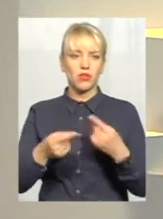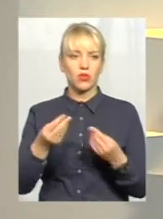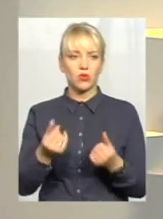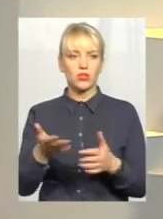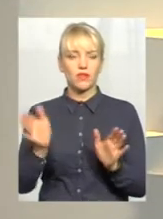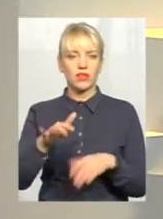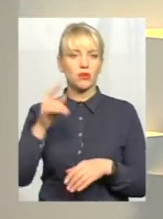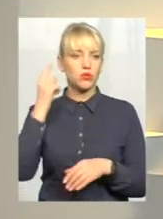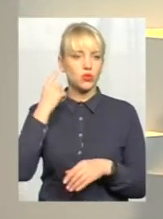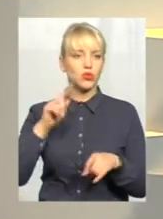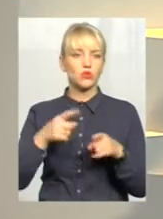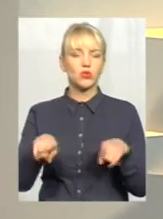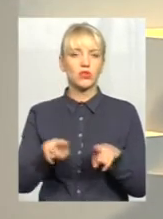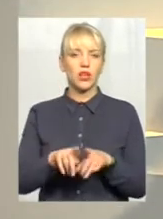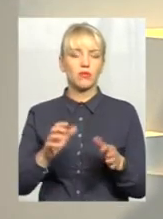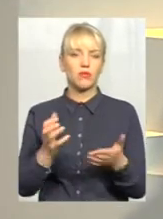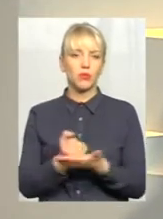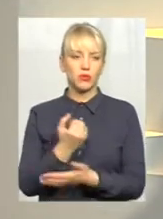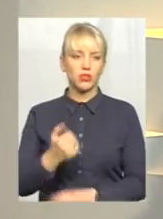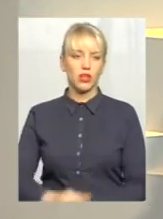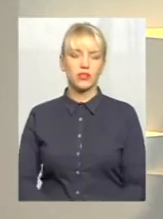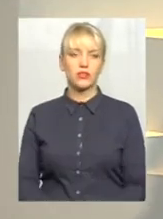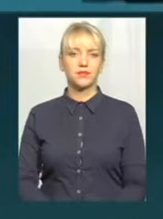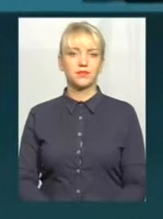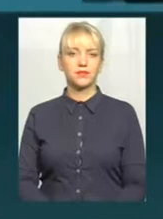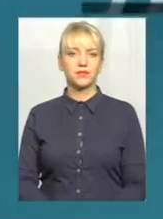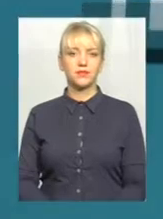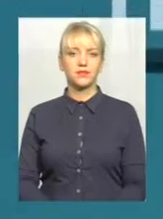послухаємо, чому так виходить, послухаємо тамтешнього голову.